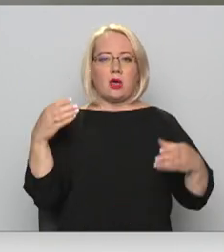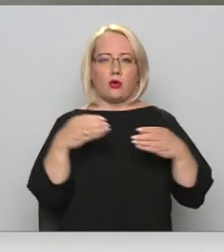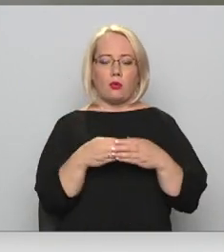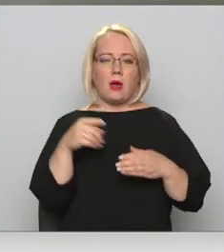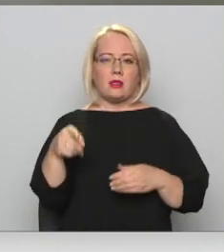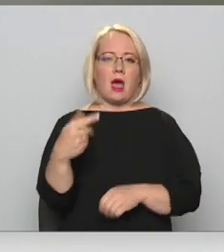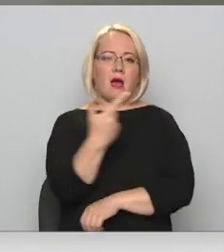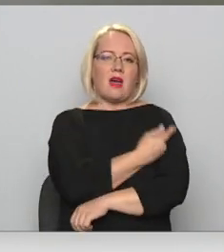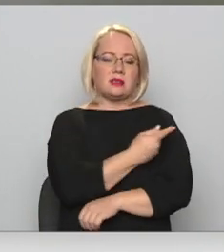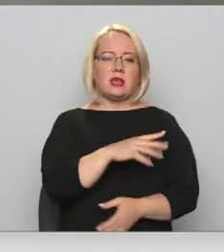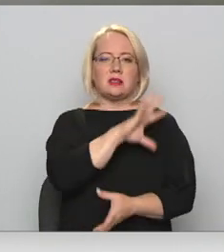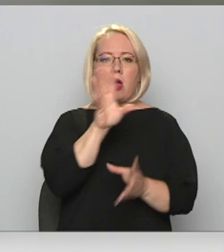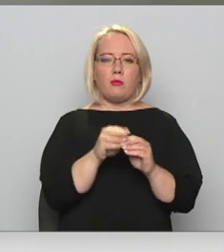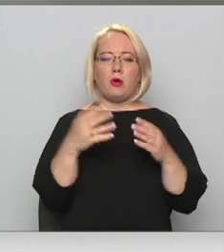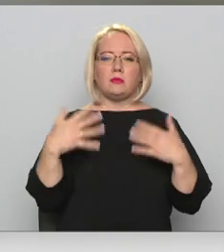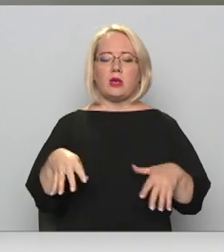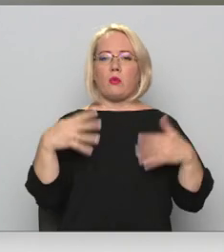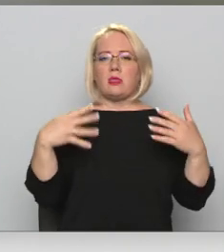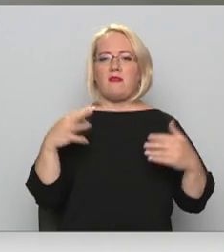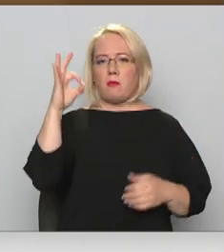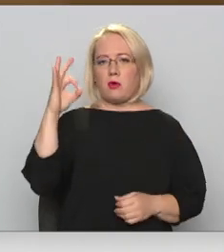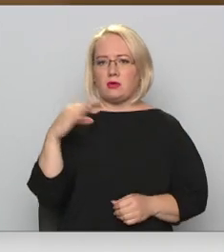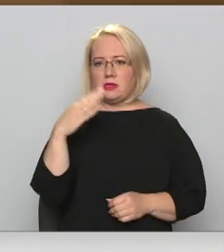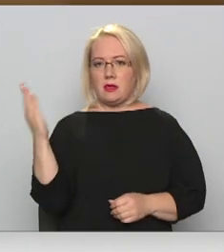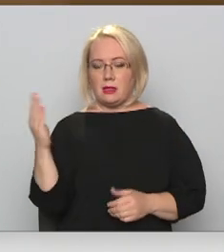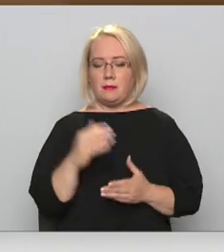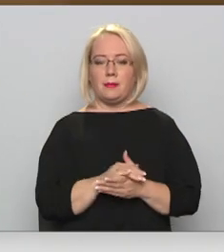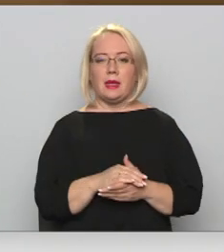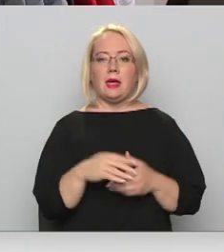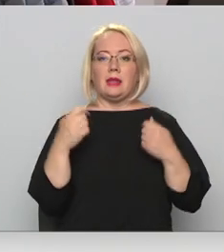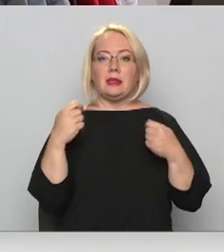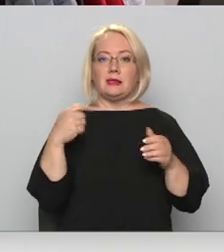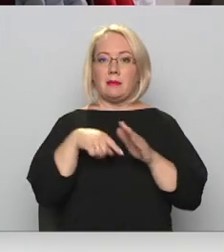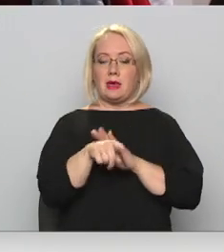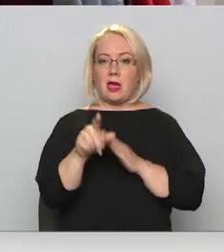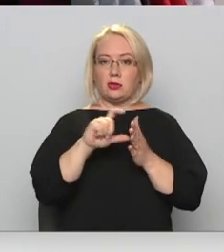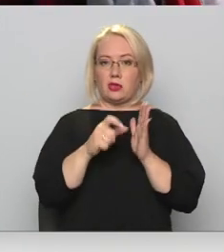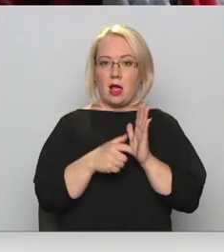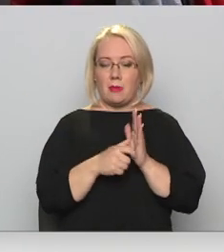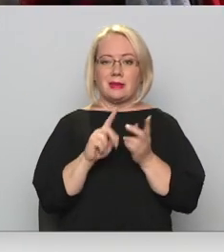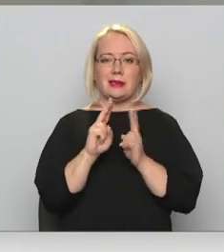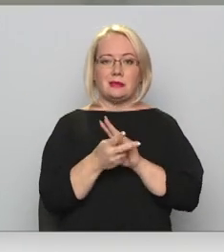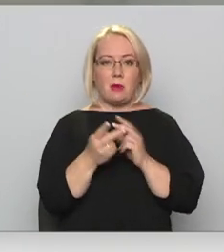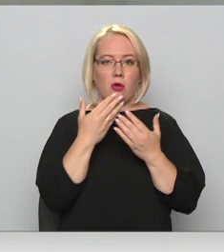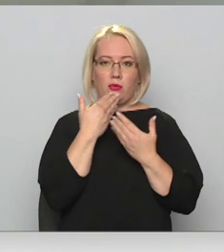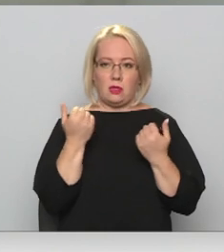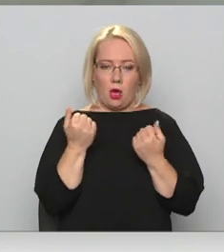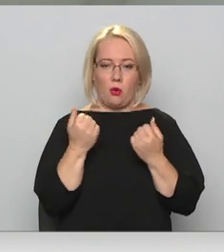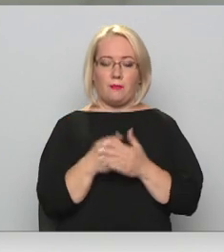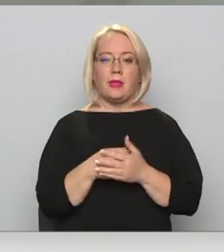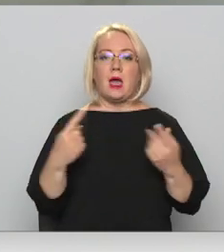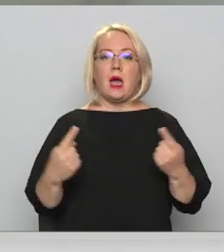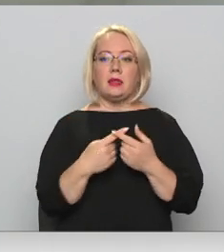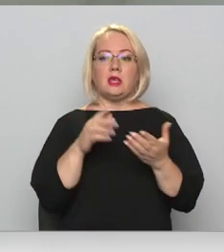vakcinācijas aptveri jau pārsniedz 90%. Tirzniecība iekštalpās īpašu izmaiņu nav. Atiecībā uz